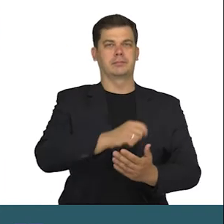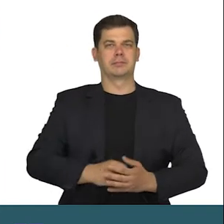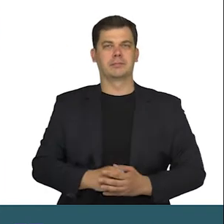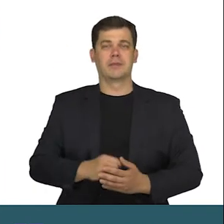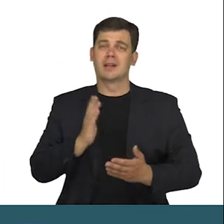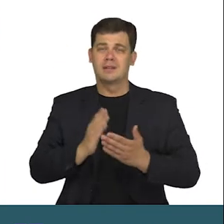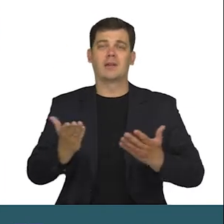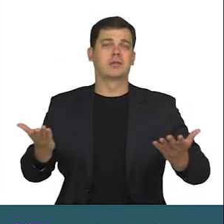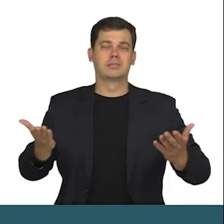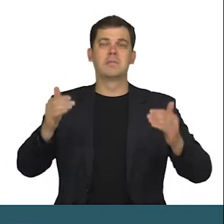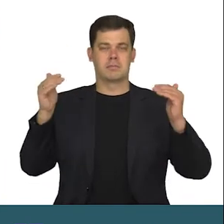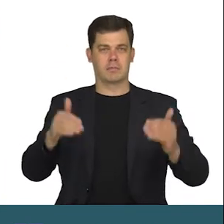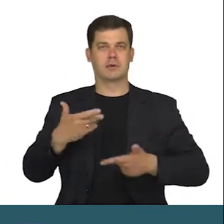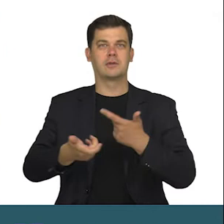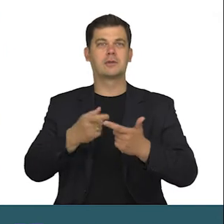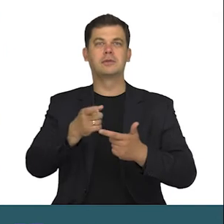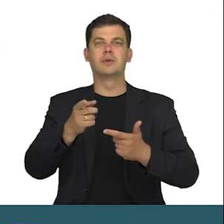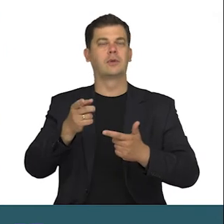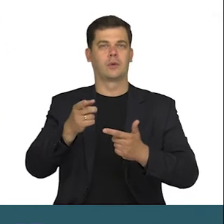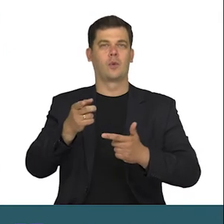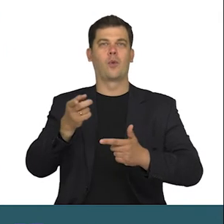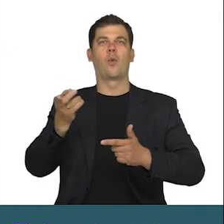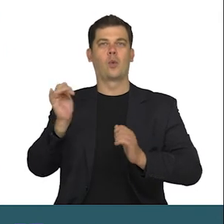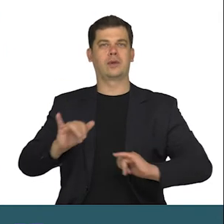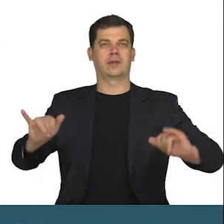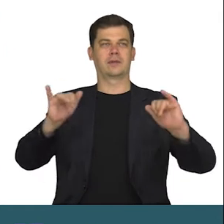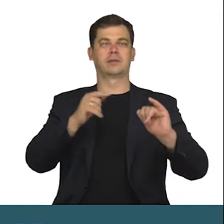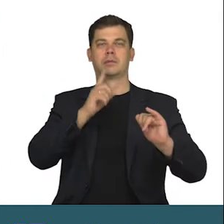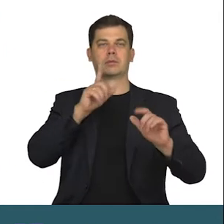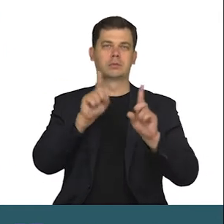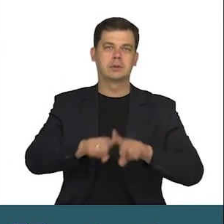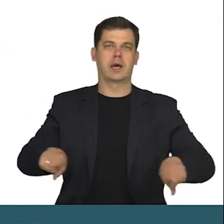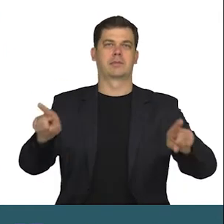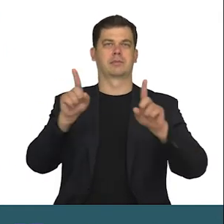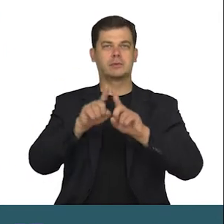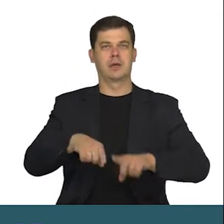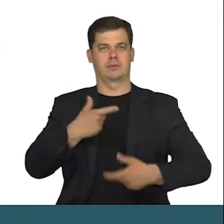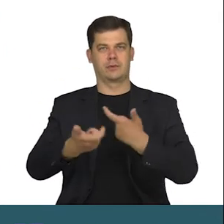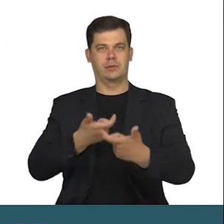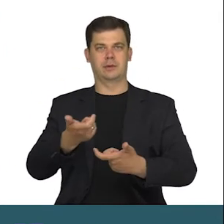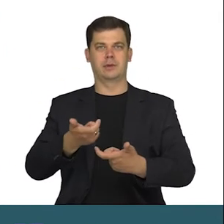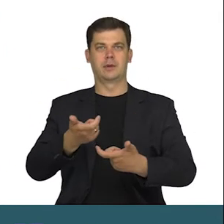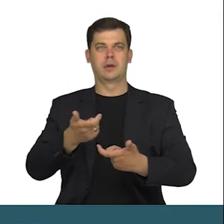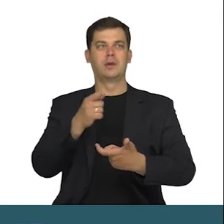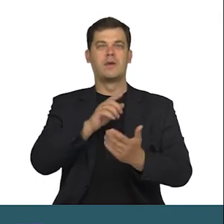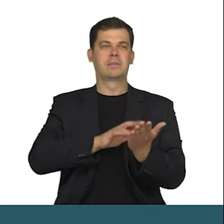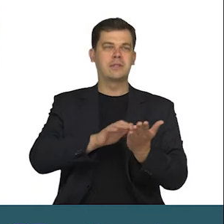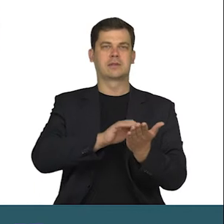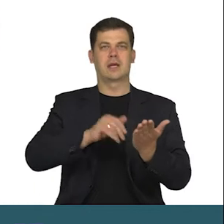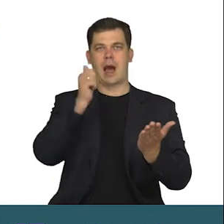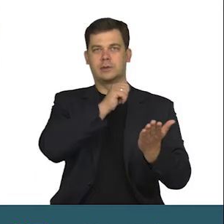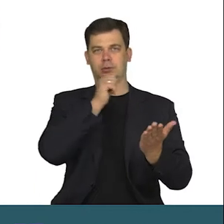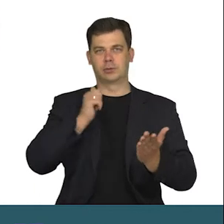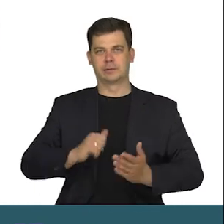Tylko w ten sposób mogę unikać powtarzania monotonnej czynności wpisywania hasła.